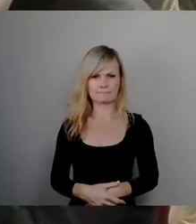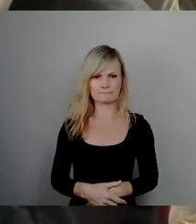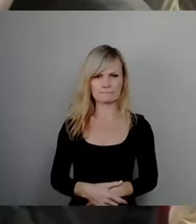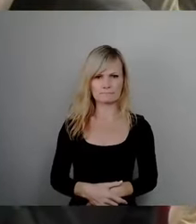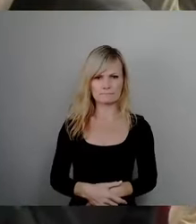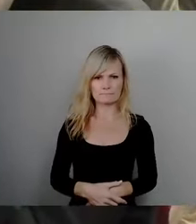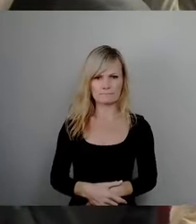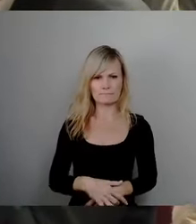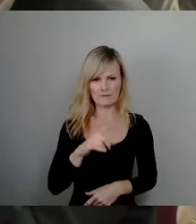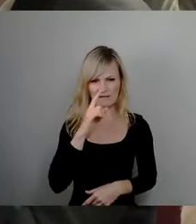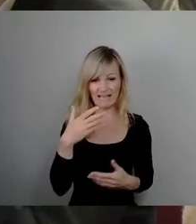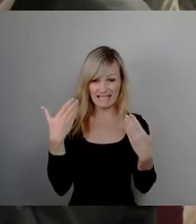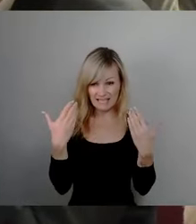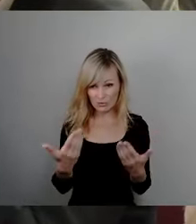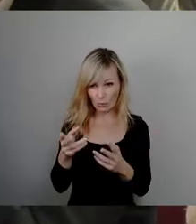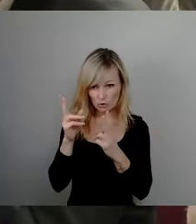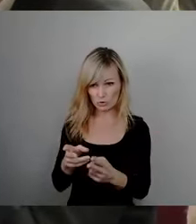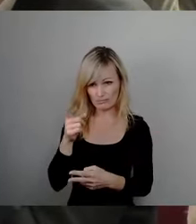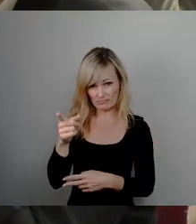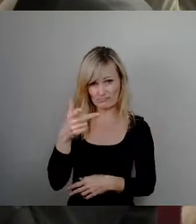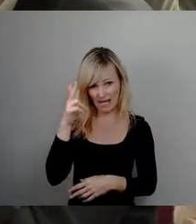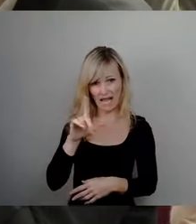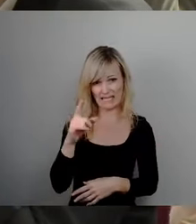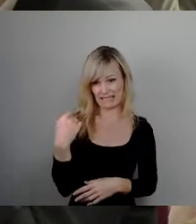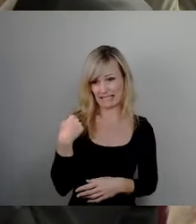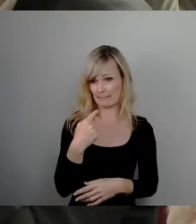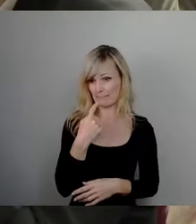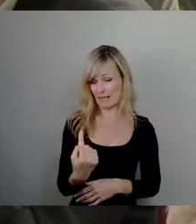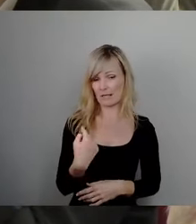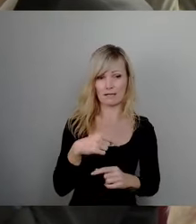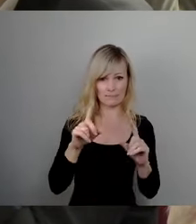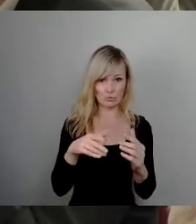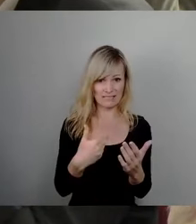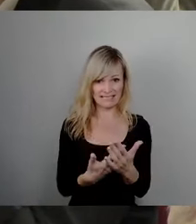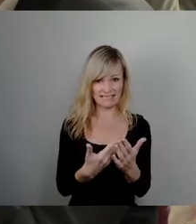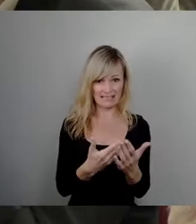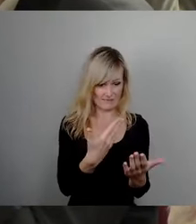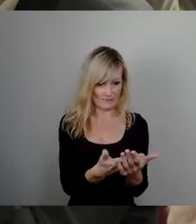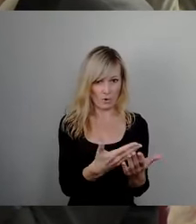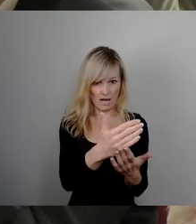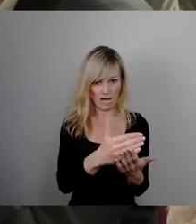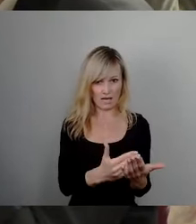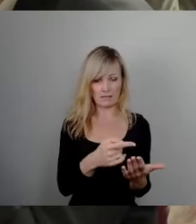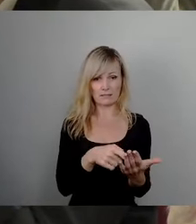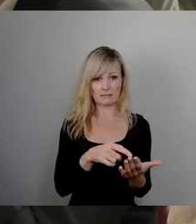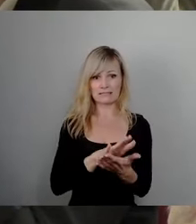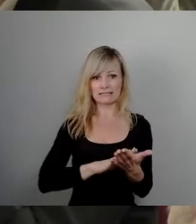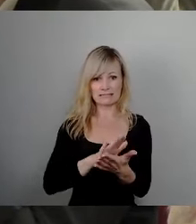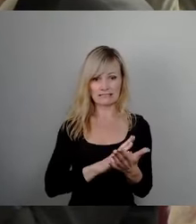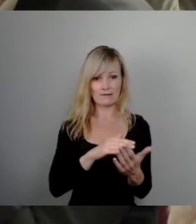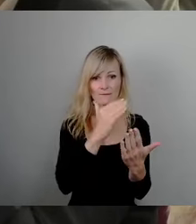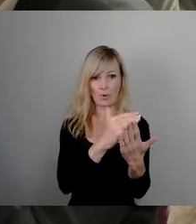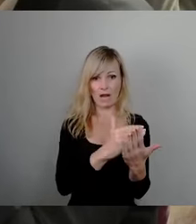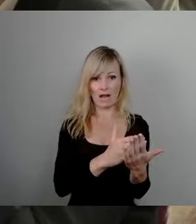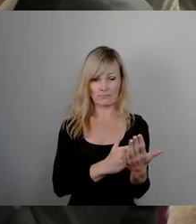stimmen würde, was Herr Lichty sagt, dann würde ja diese Vorlage, wie sie hier vorliegt, nicht den Vorgaben des